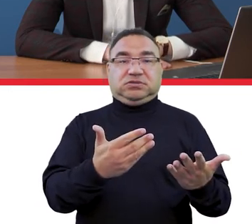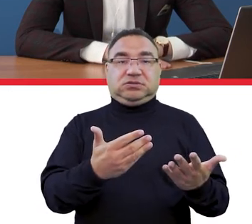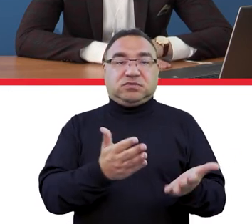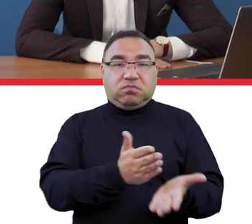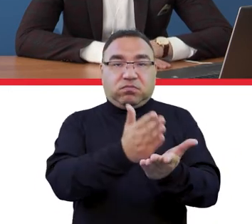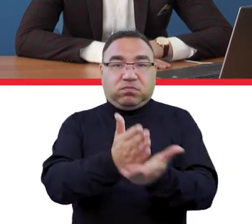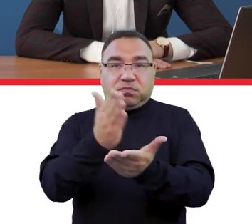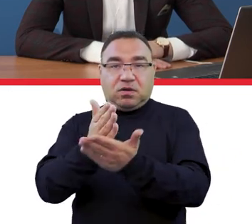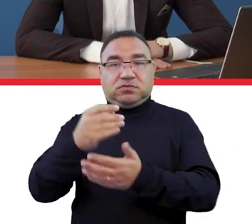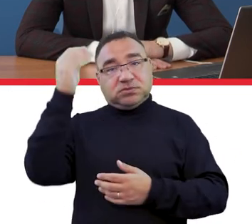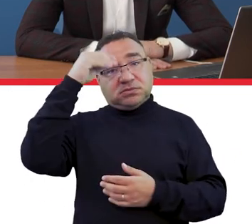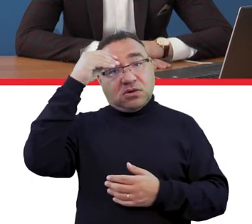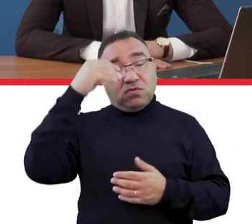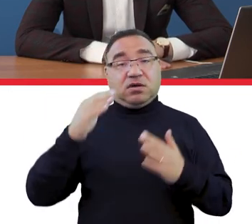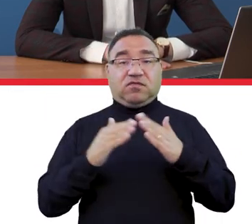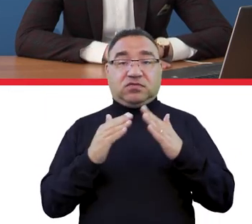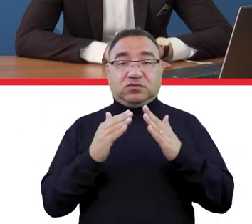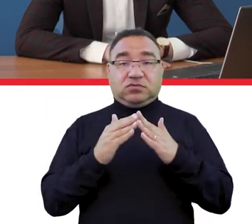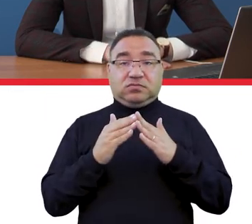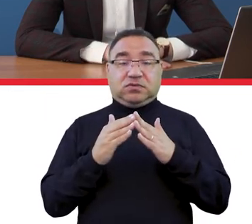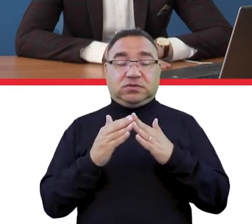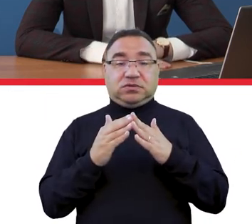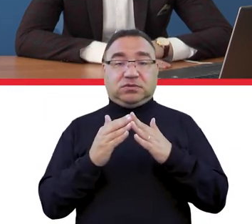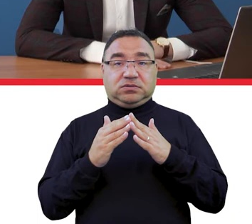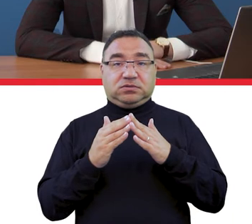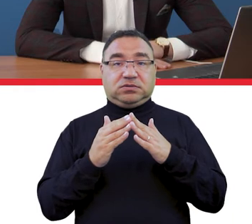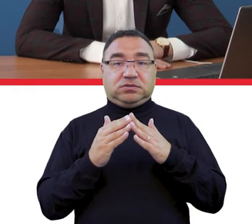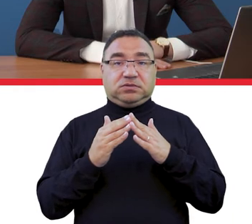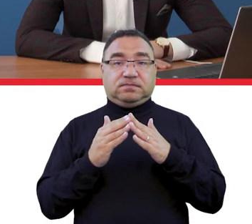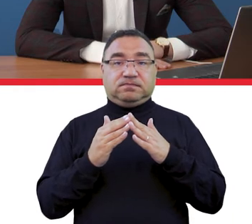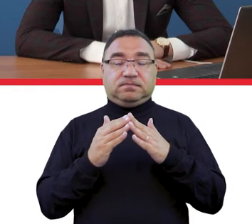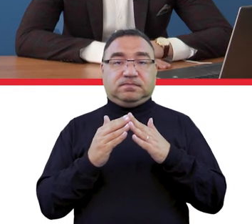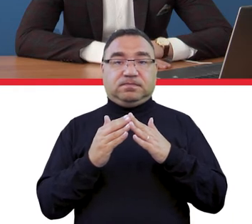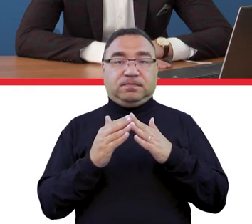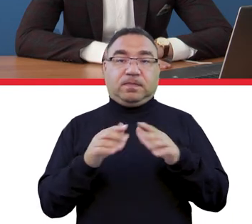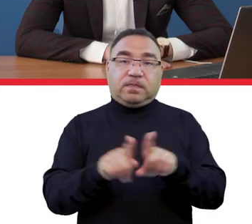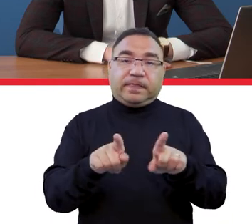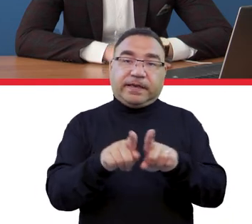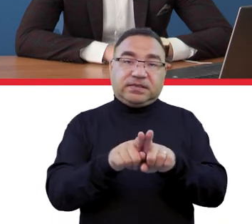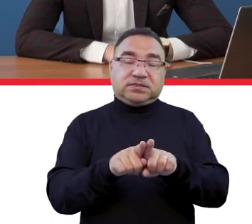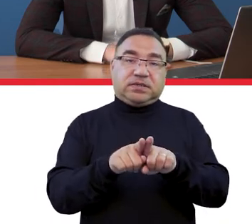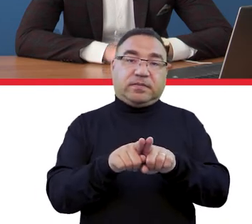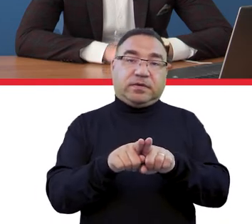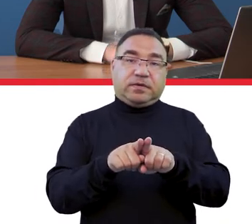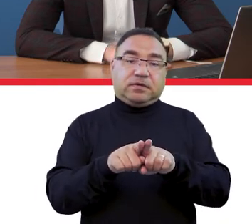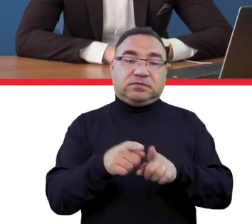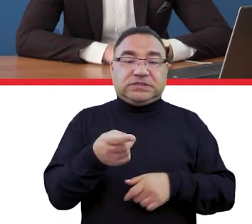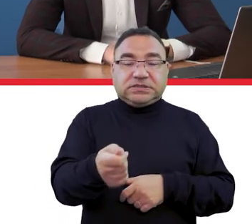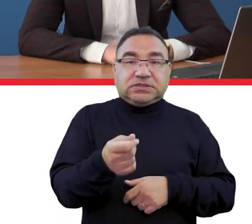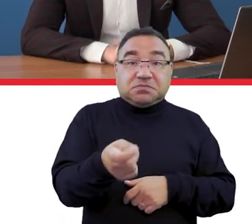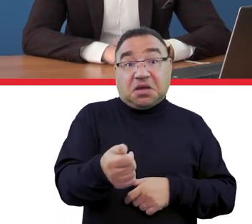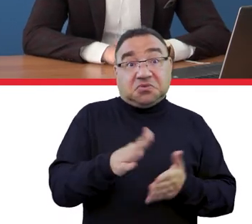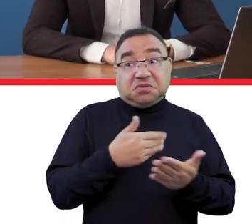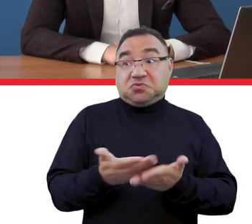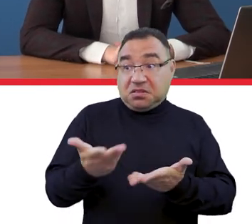żeby wspierać tą naukę zdalną. Oczywiście nie ma przeszkód, żeby też w tym wymiarze stypendium,